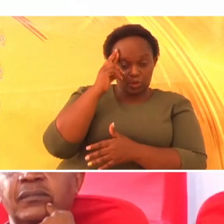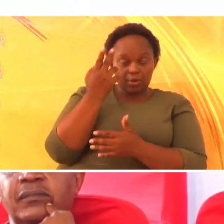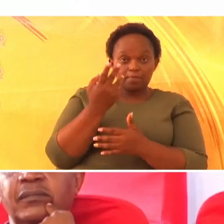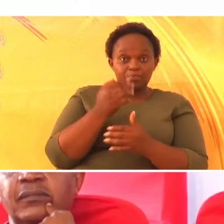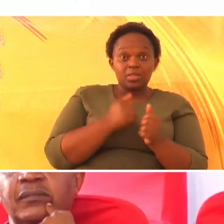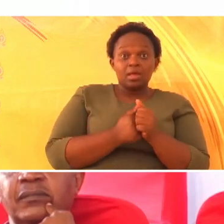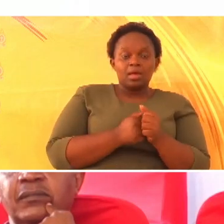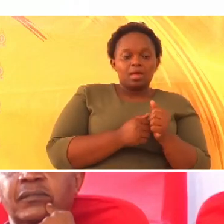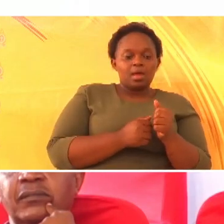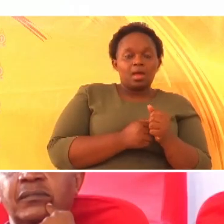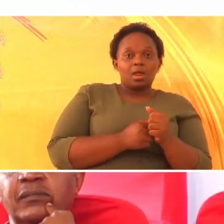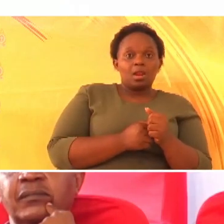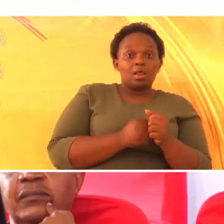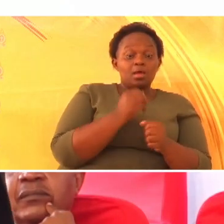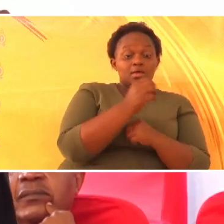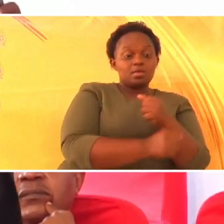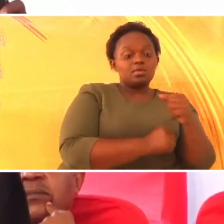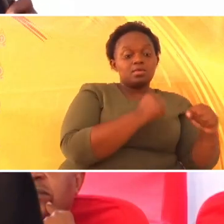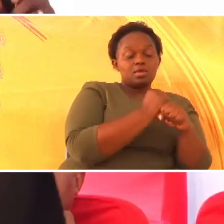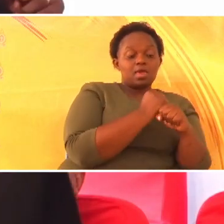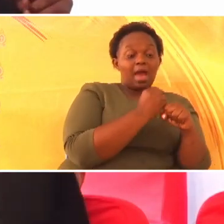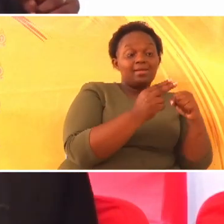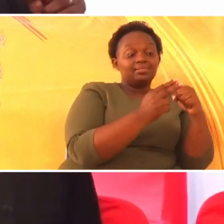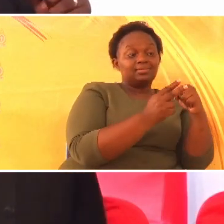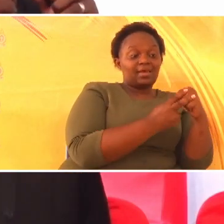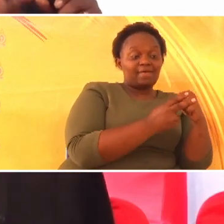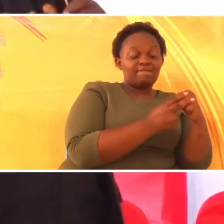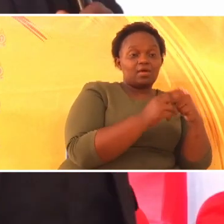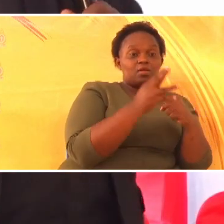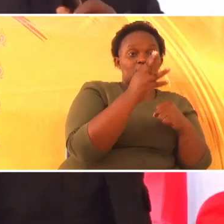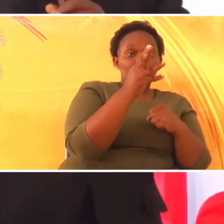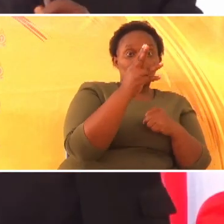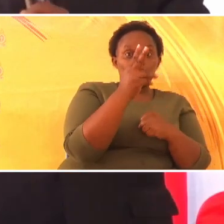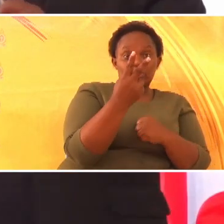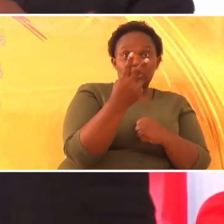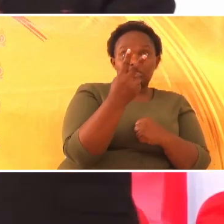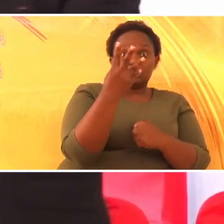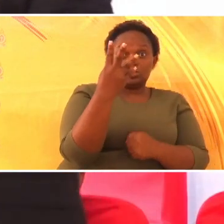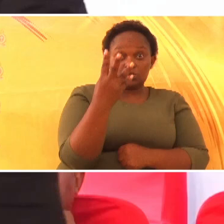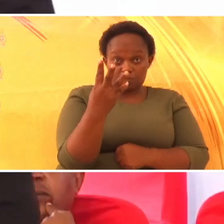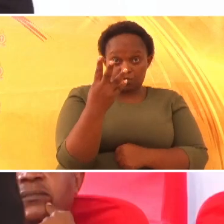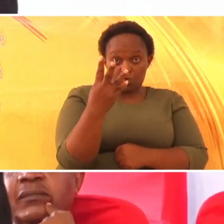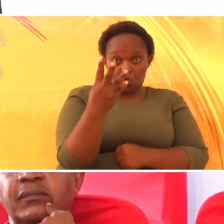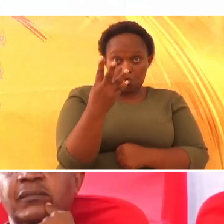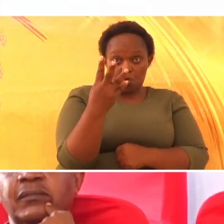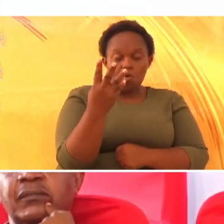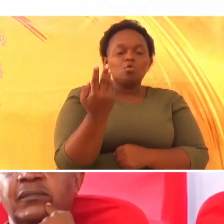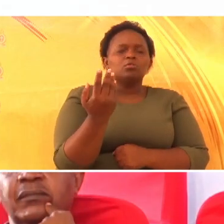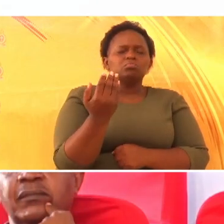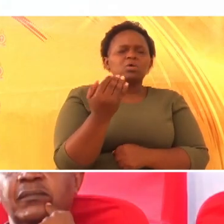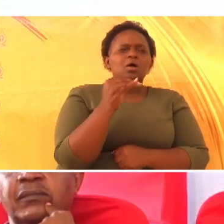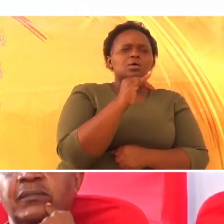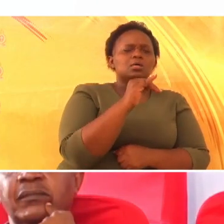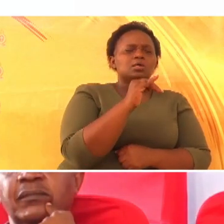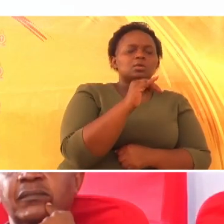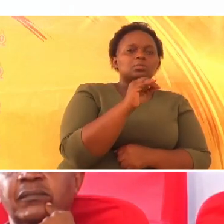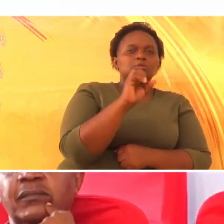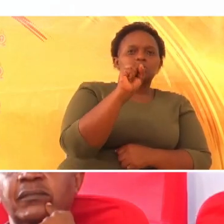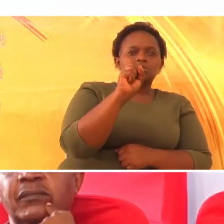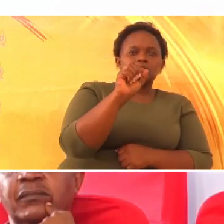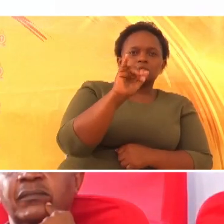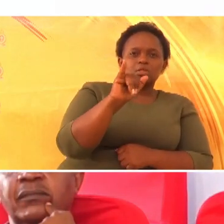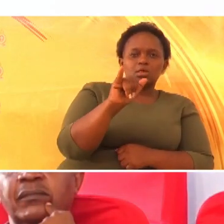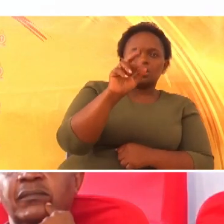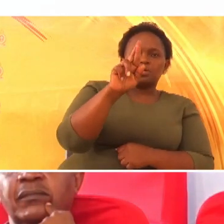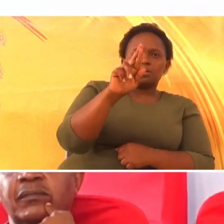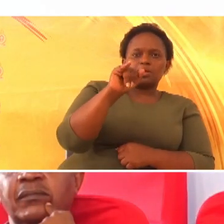na 22 wa asilia walikuja, waka